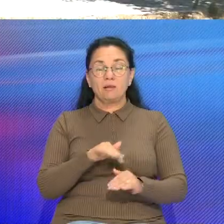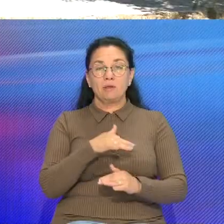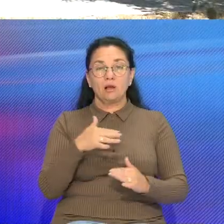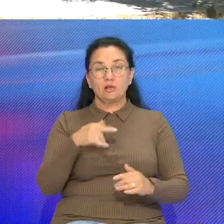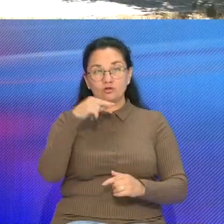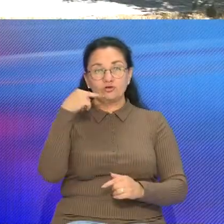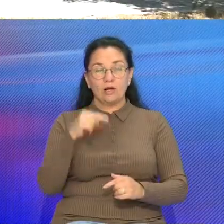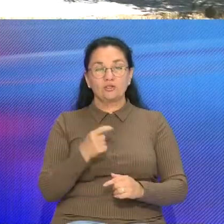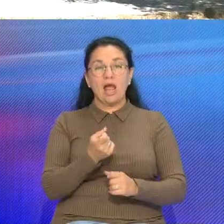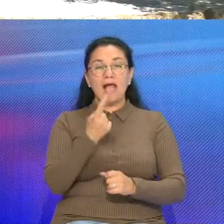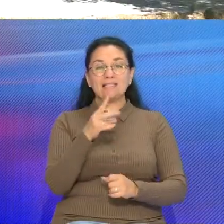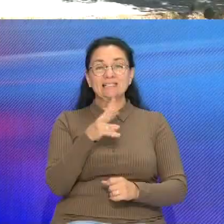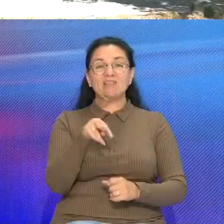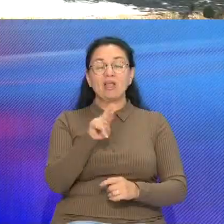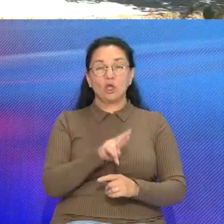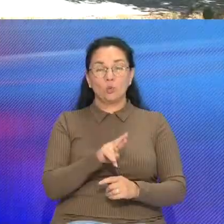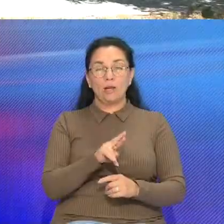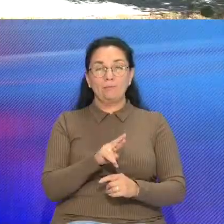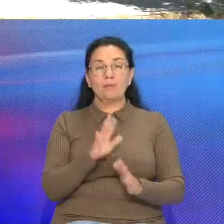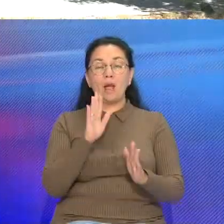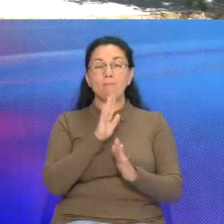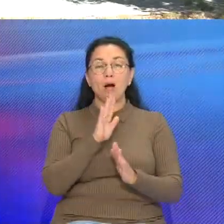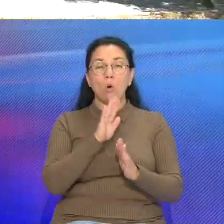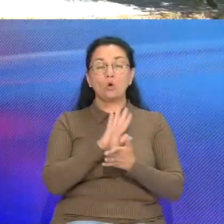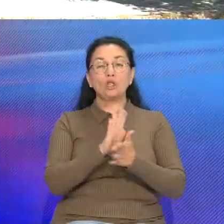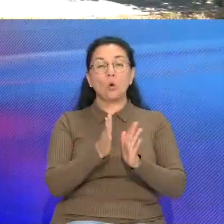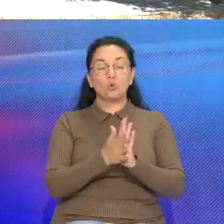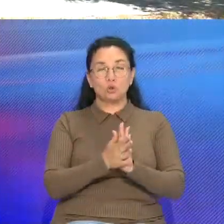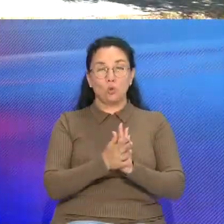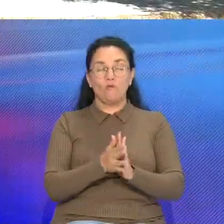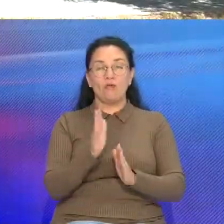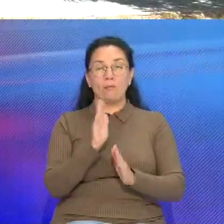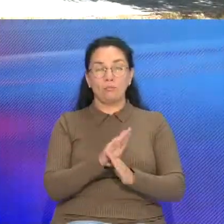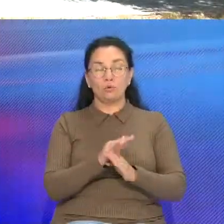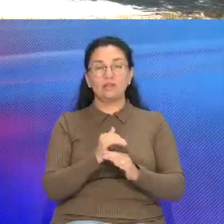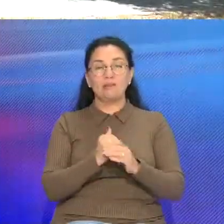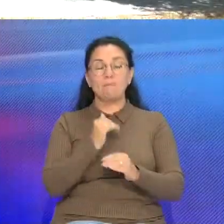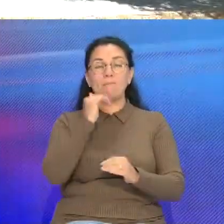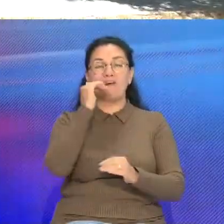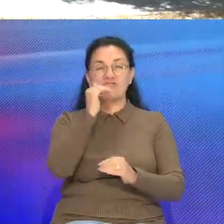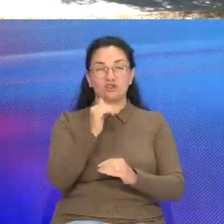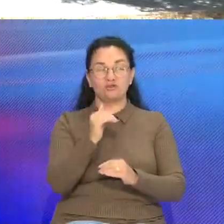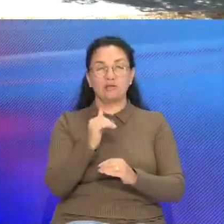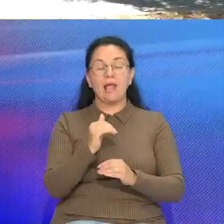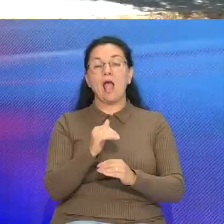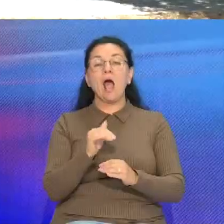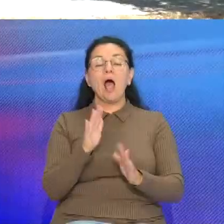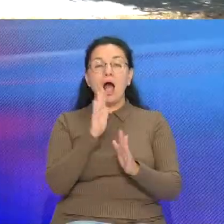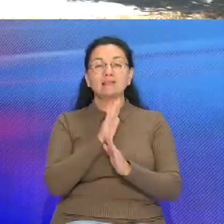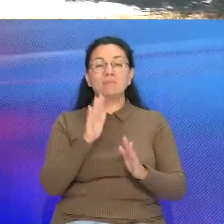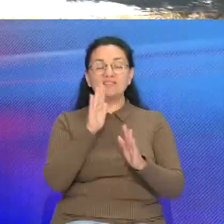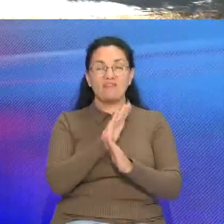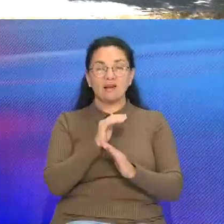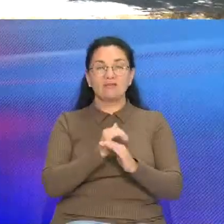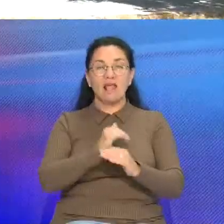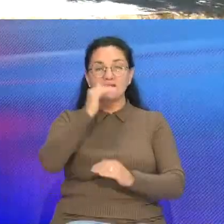11 июля погодные условия в основном будут определять область повышенного атмосферного давления, сформированное в